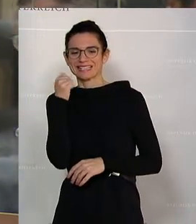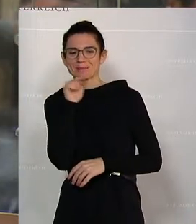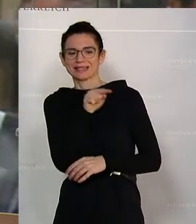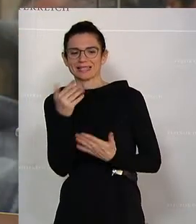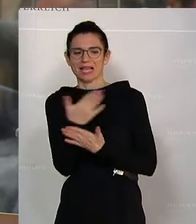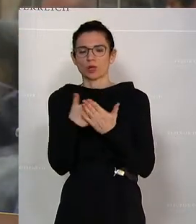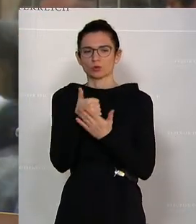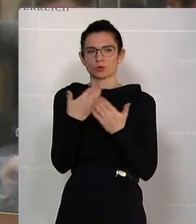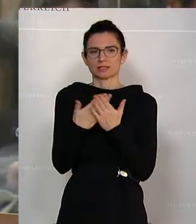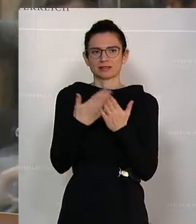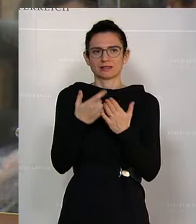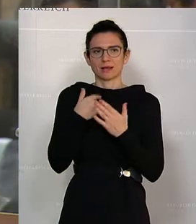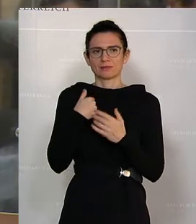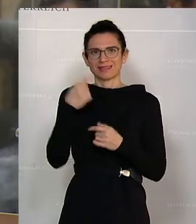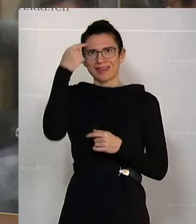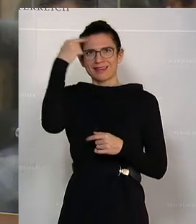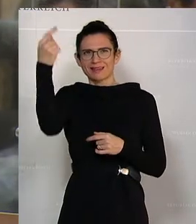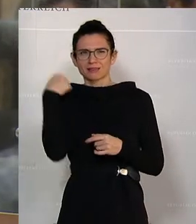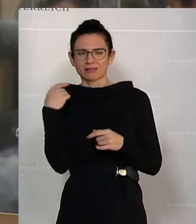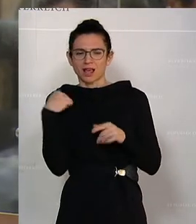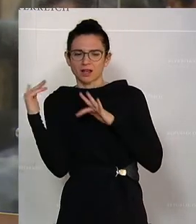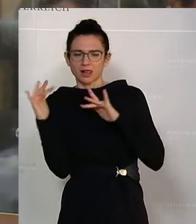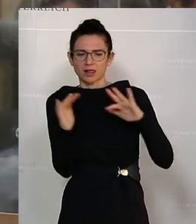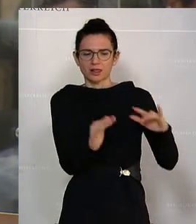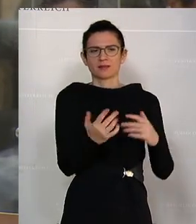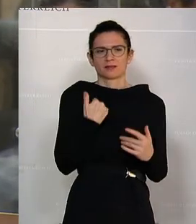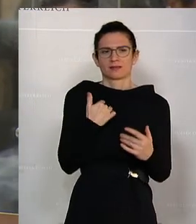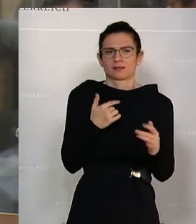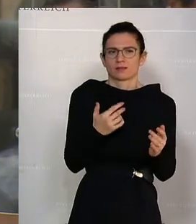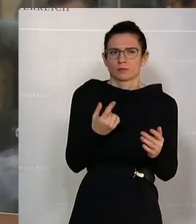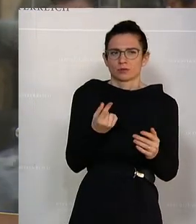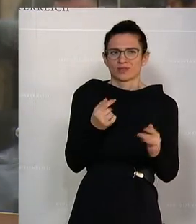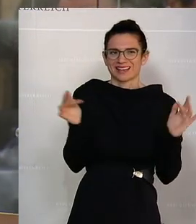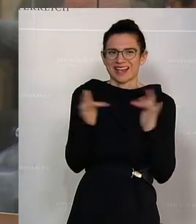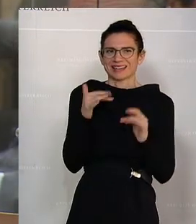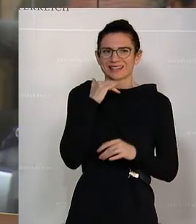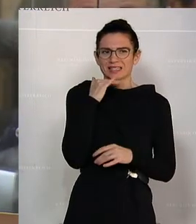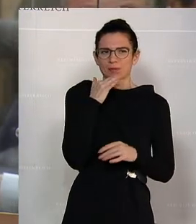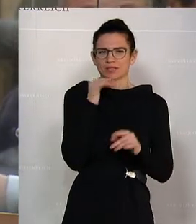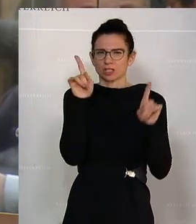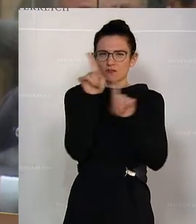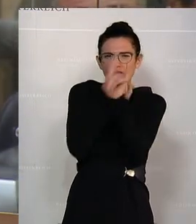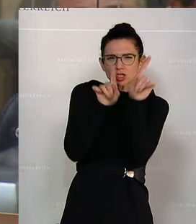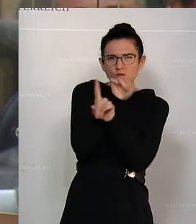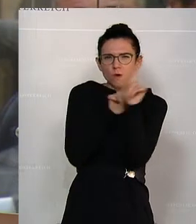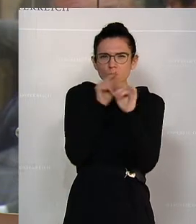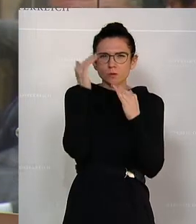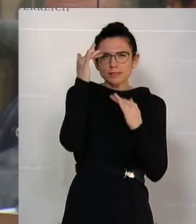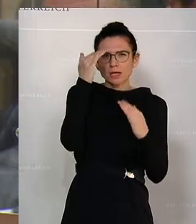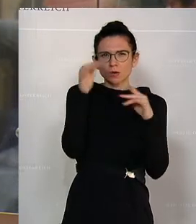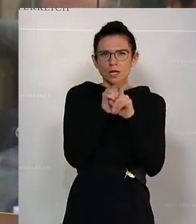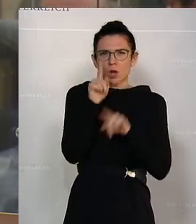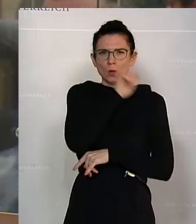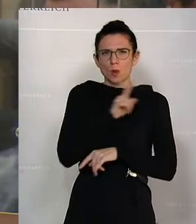Ideologie voranzutreiben. Wir haben vorher auch schon gehört, dass es immer wieder zu antisemitischen Verschwörungstheorien kommt, zu Übergriffen auf